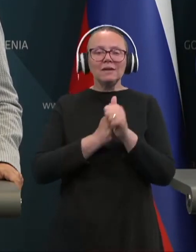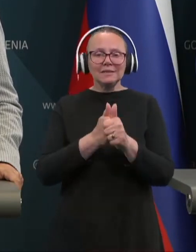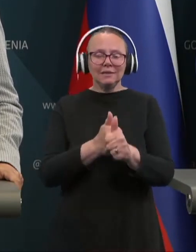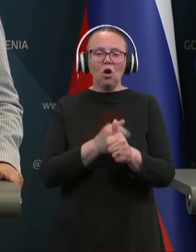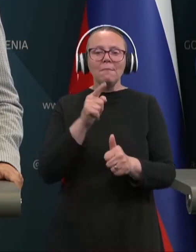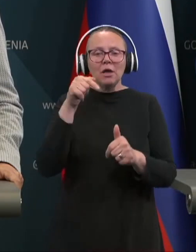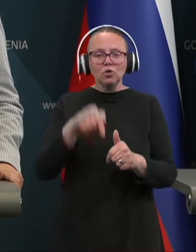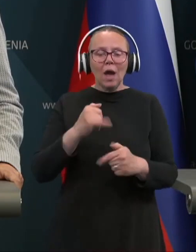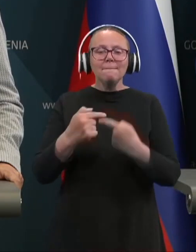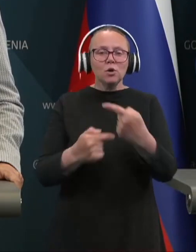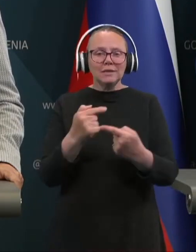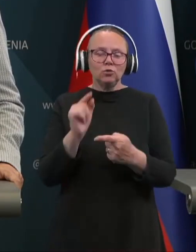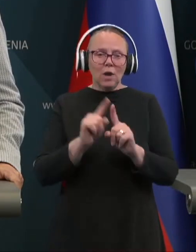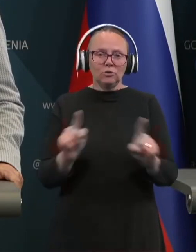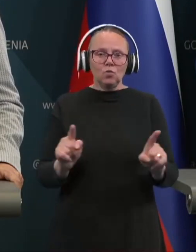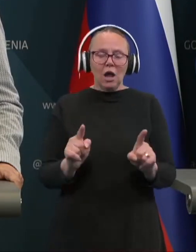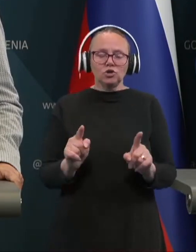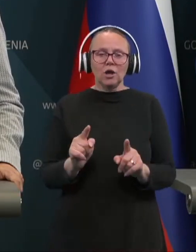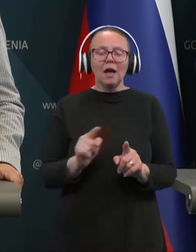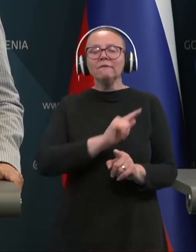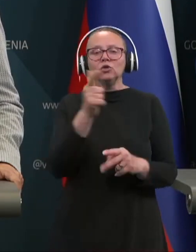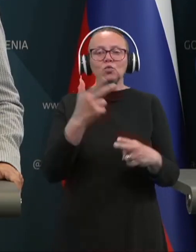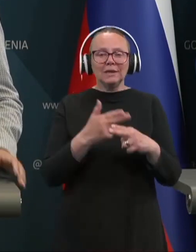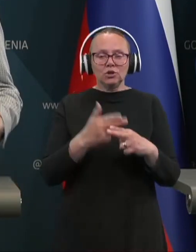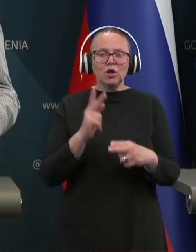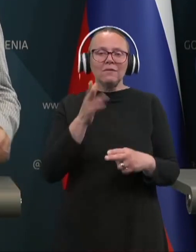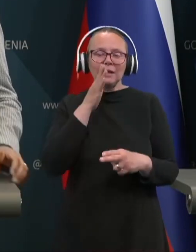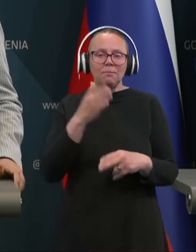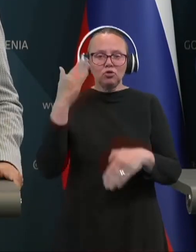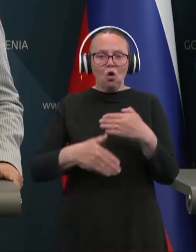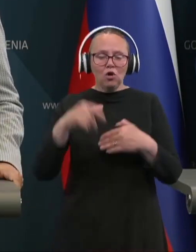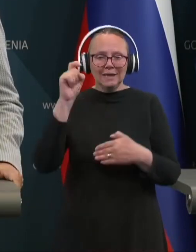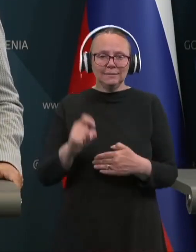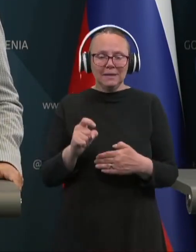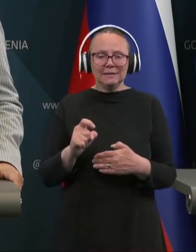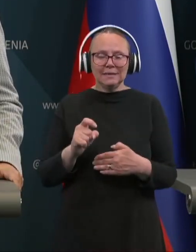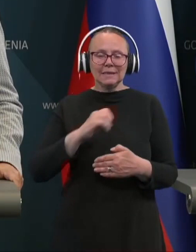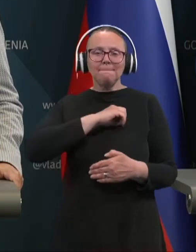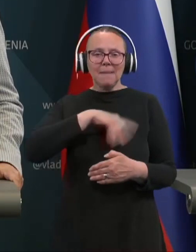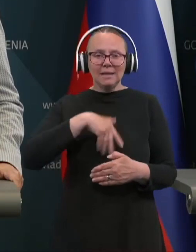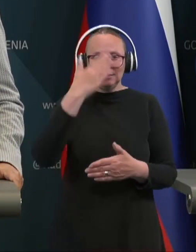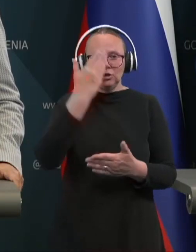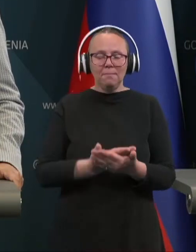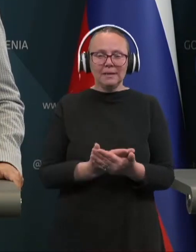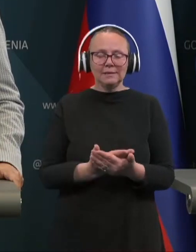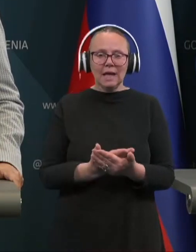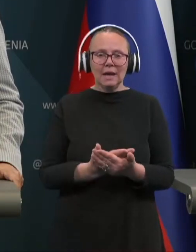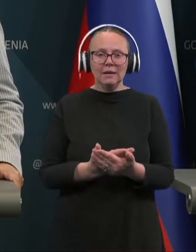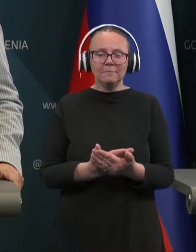procedura nekoliko drugačna. V ostalih državah, ki bojo konec meseca Palestino priznale